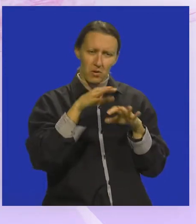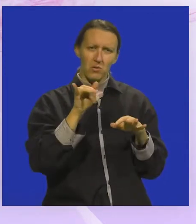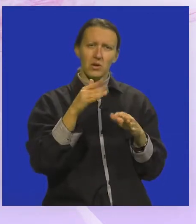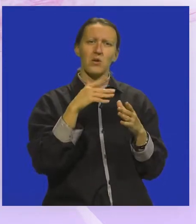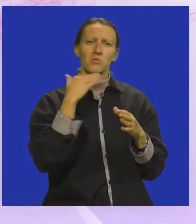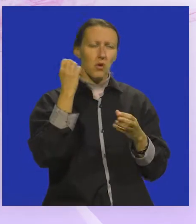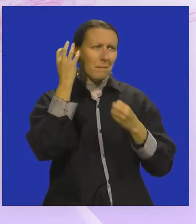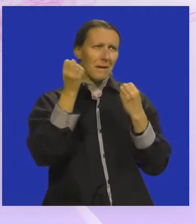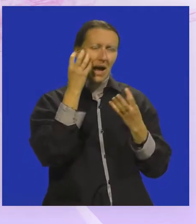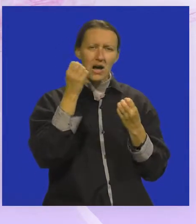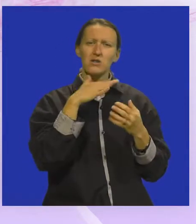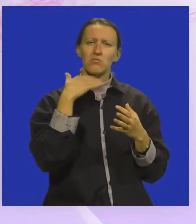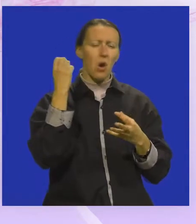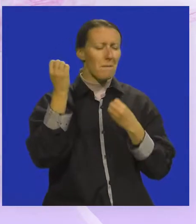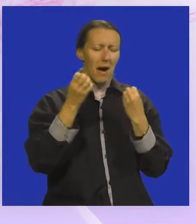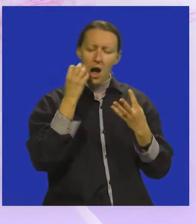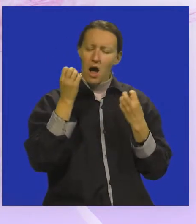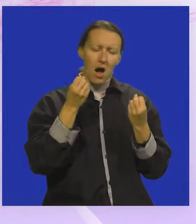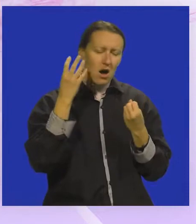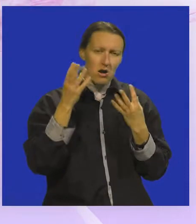da uz puno kreativnosti i uz puno mašte